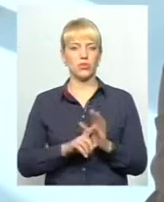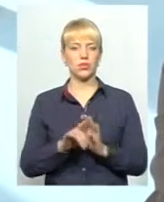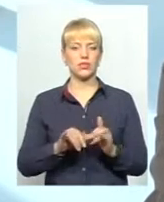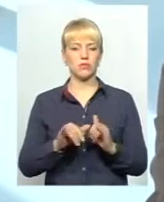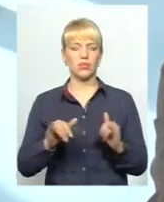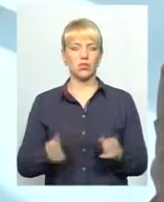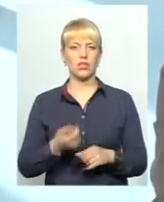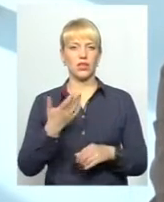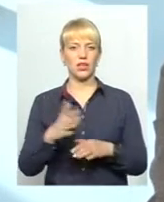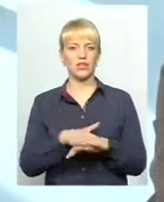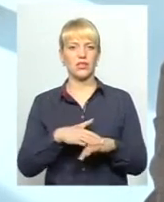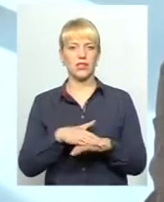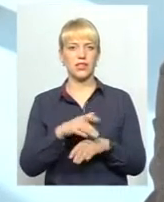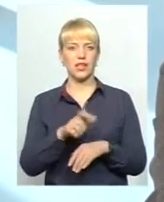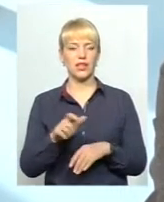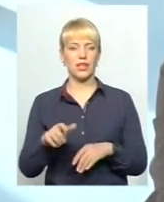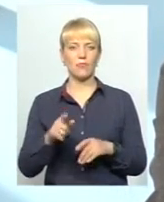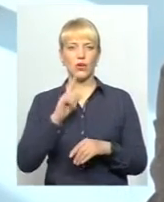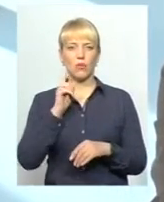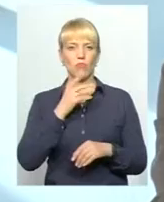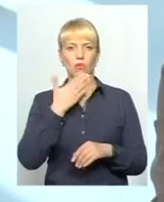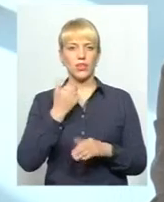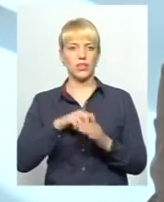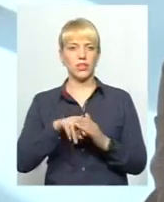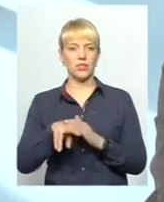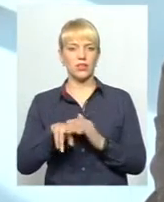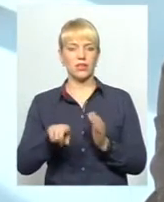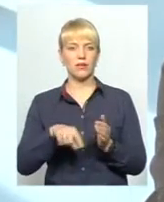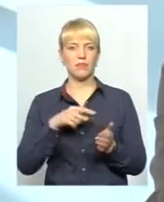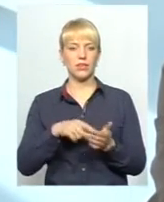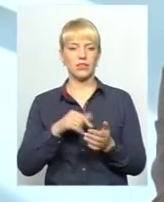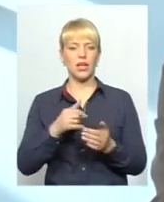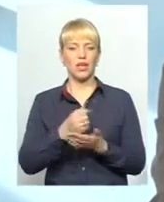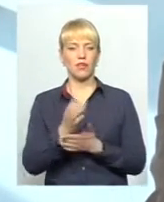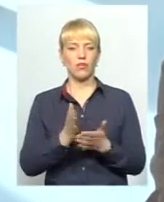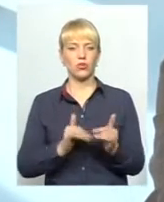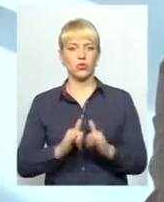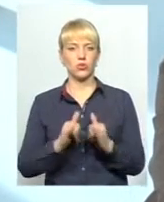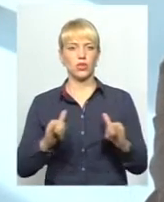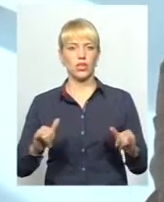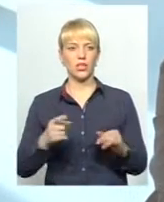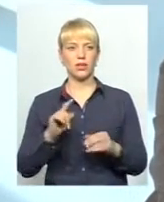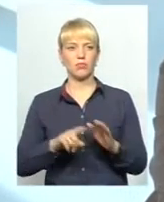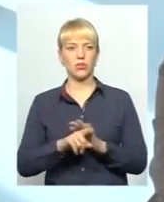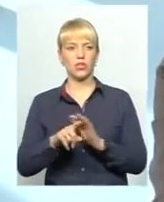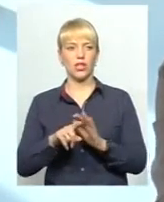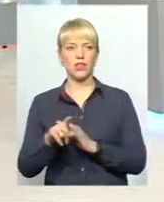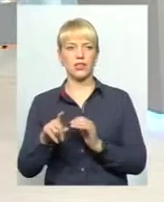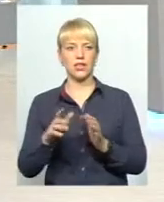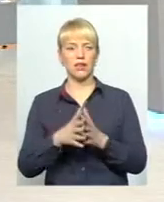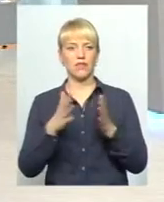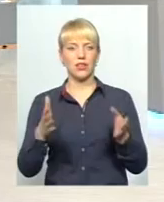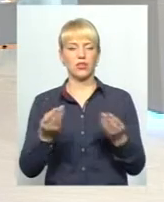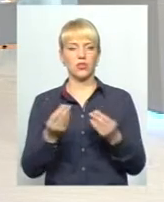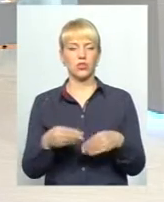населення. Тобто, молодь не виїжджала з міст, інфраструктура почала розвиватися, почали великі